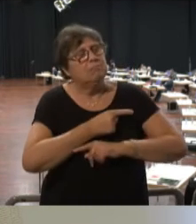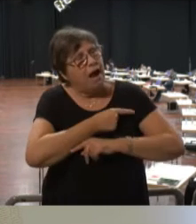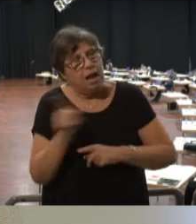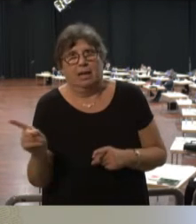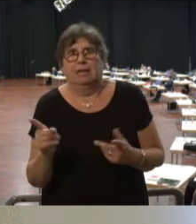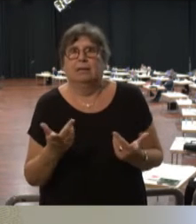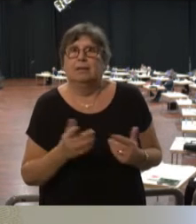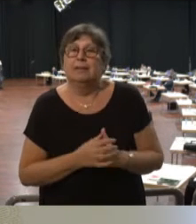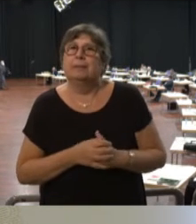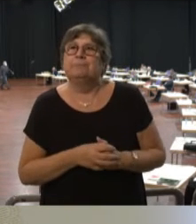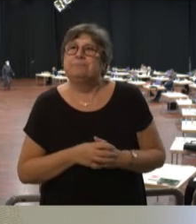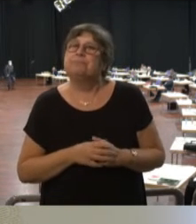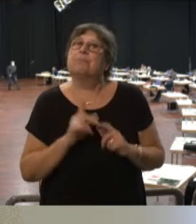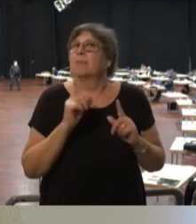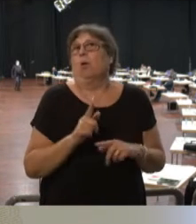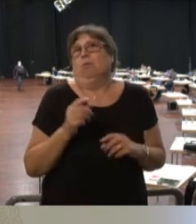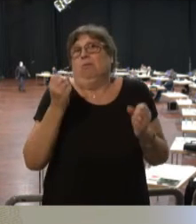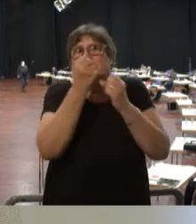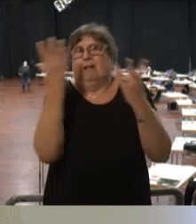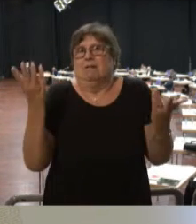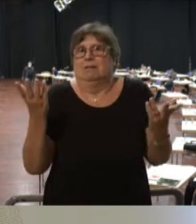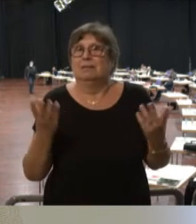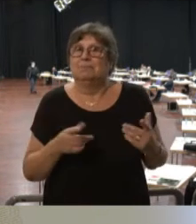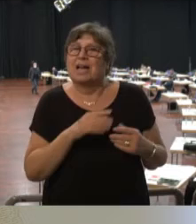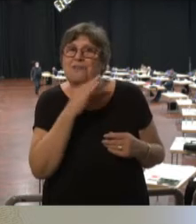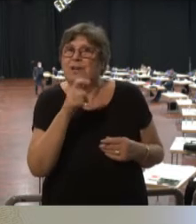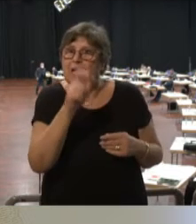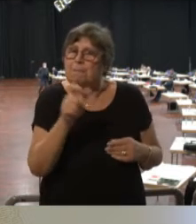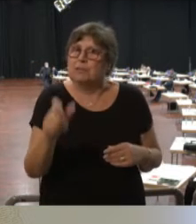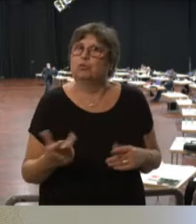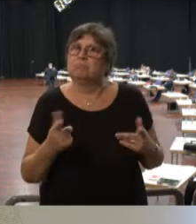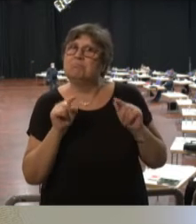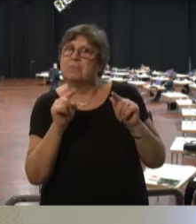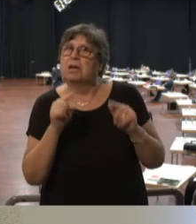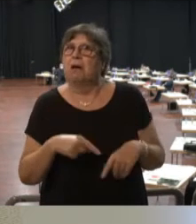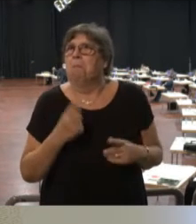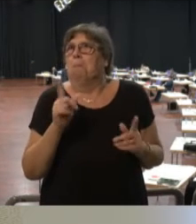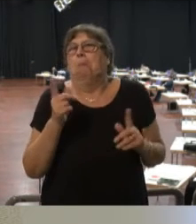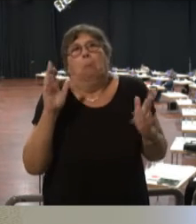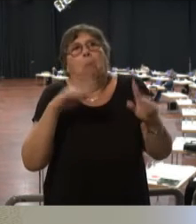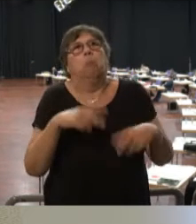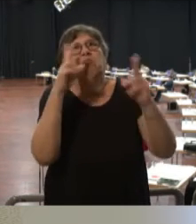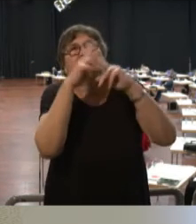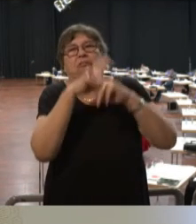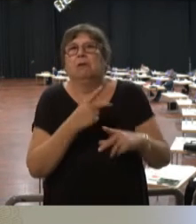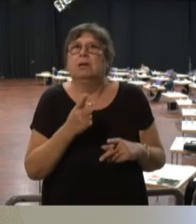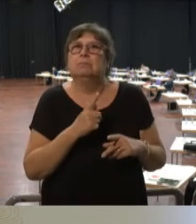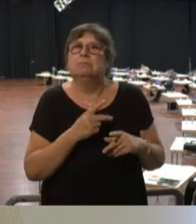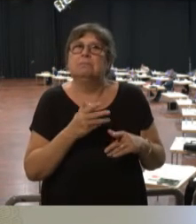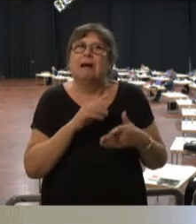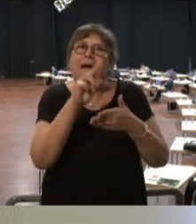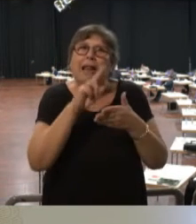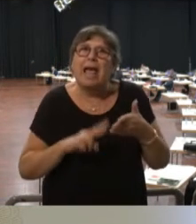Und es ist auch ganz logisch, und viele Menschen machen sich da keine Gedanken drum, dass das Lesen lernen